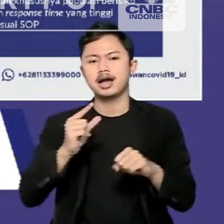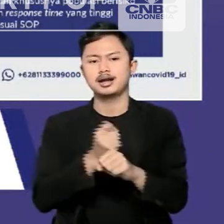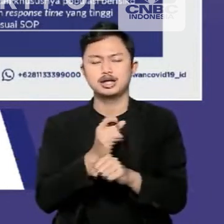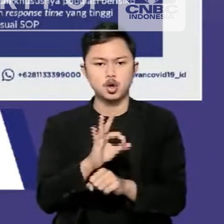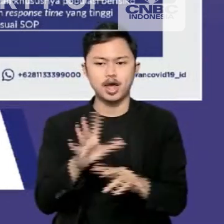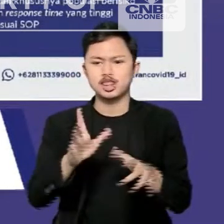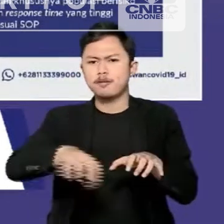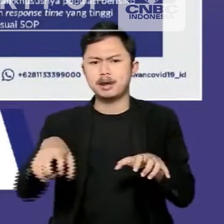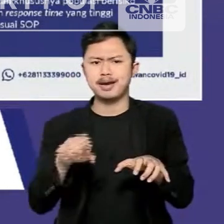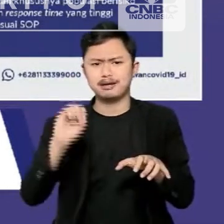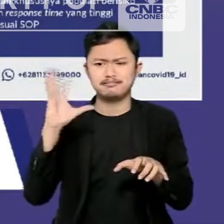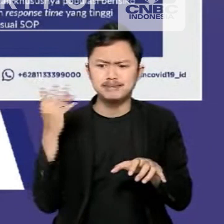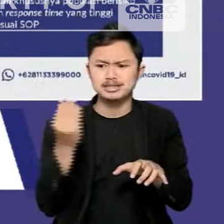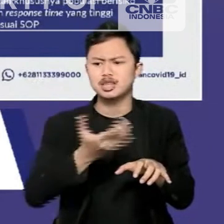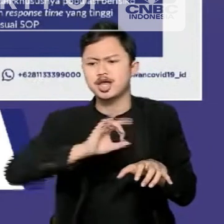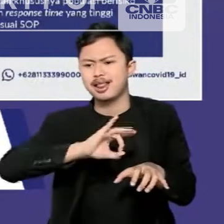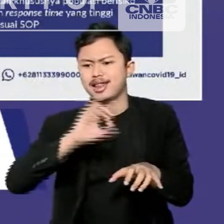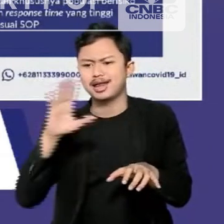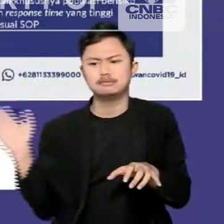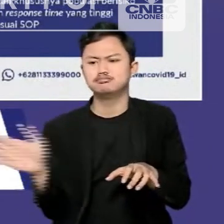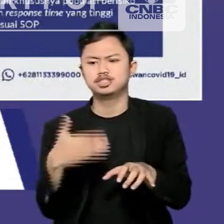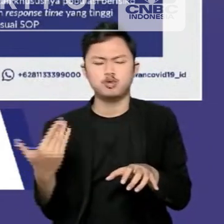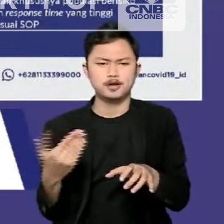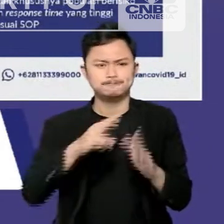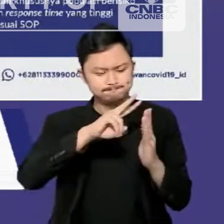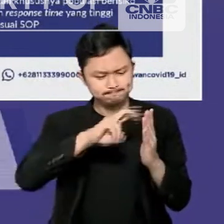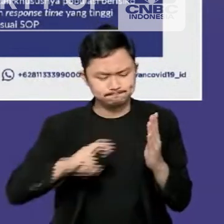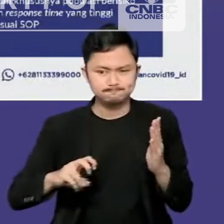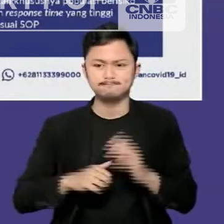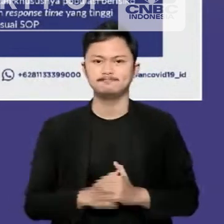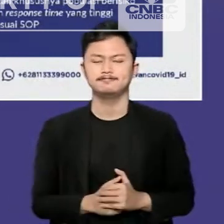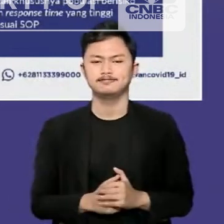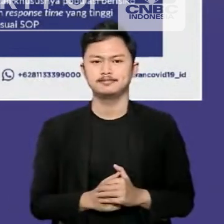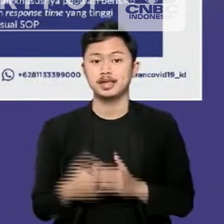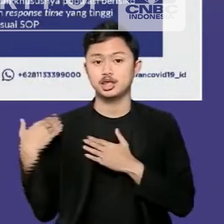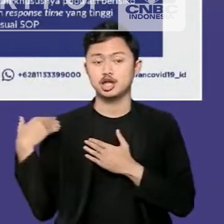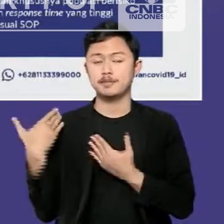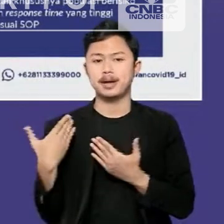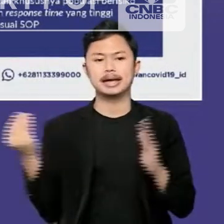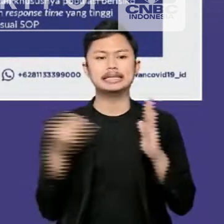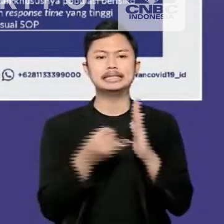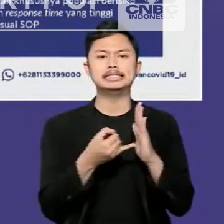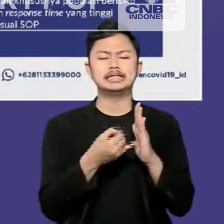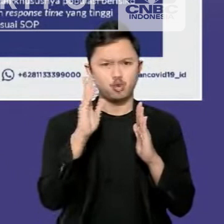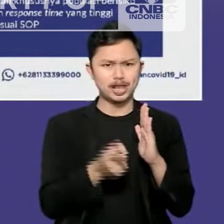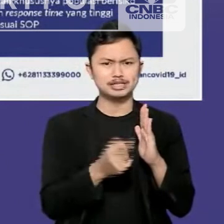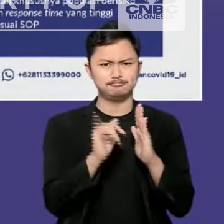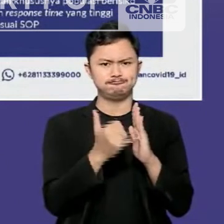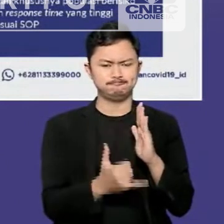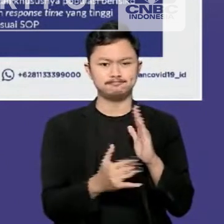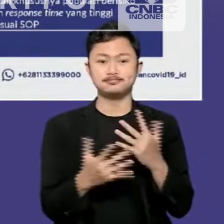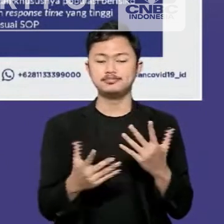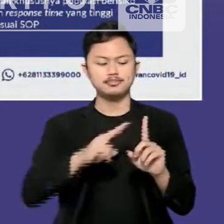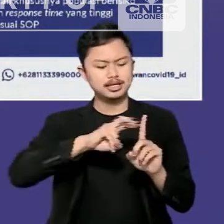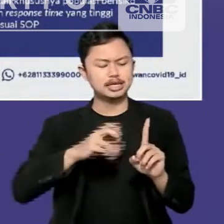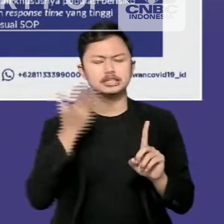alat angkut, barang, dan paket pos. Kemudian kewajiban entry dan exit test, identifikasi kontak